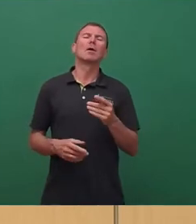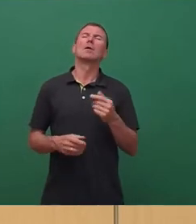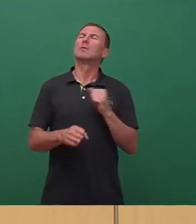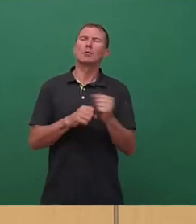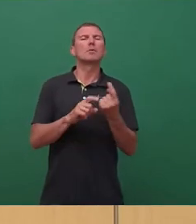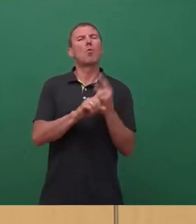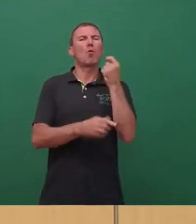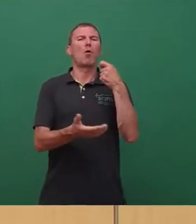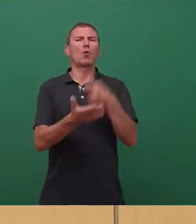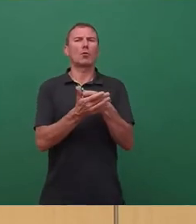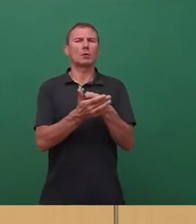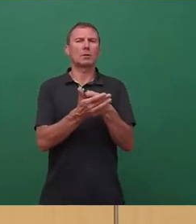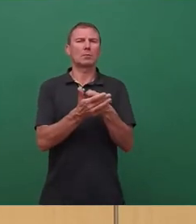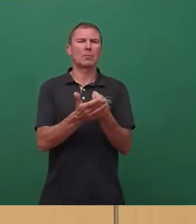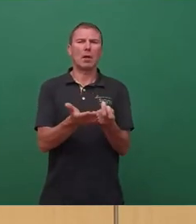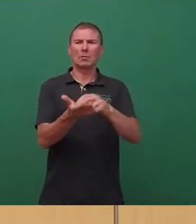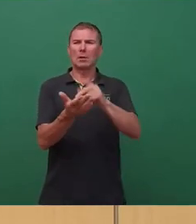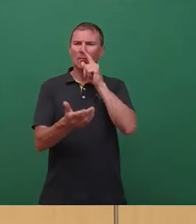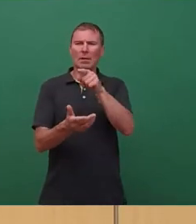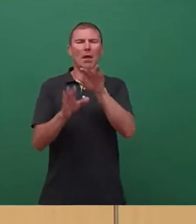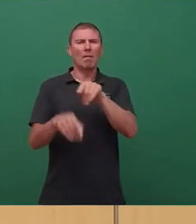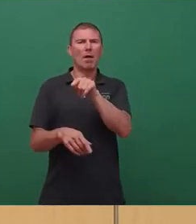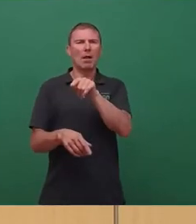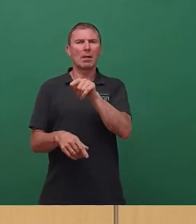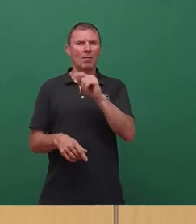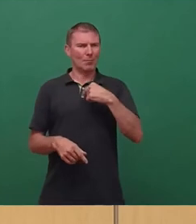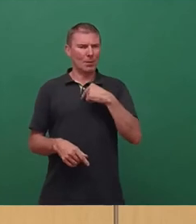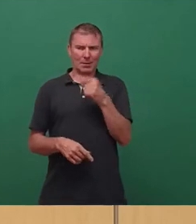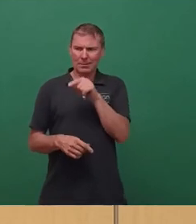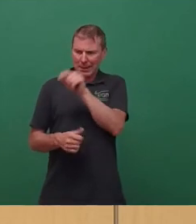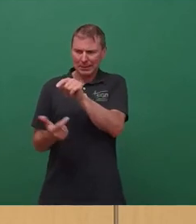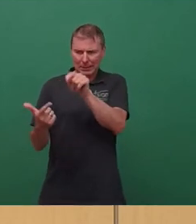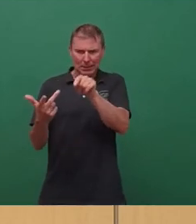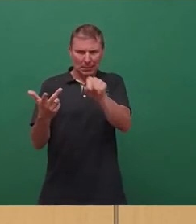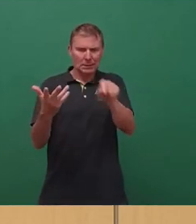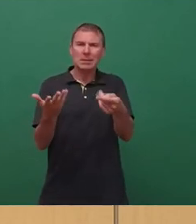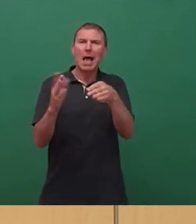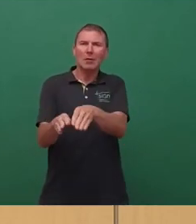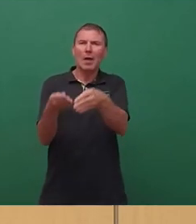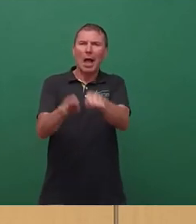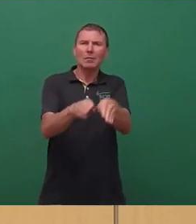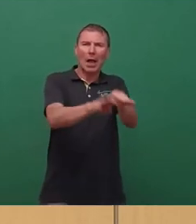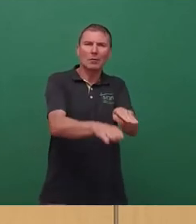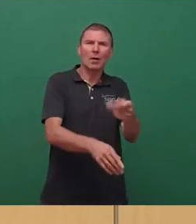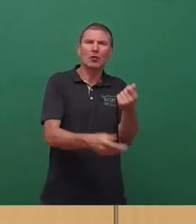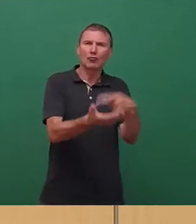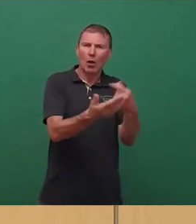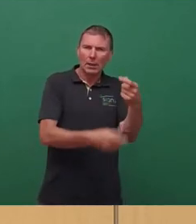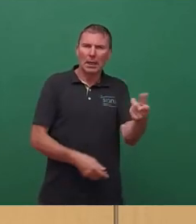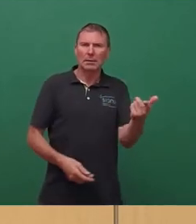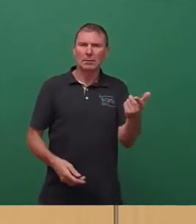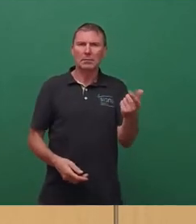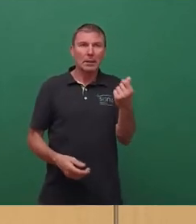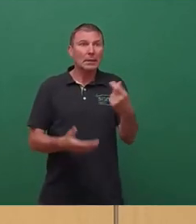für den Fall, in dem eben die von mir beschriebenen Ausfälle von Steuergeldern und daher kommt das Geld immer,